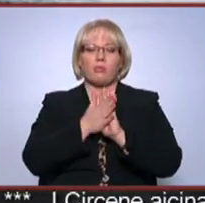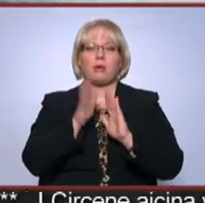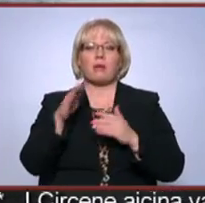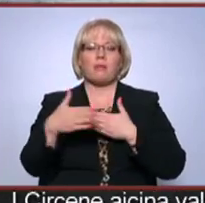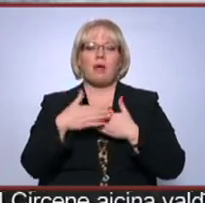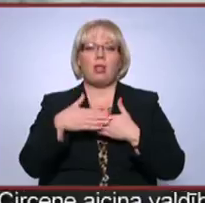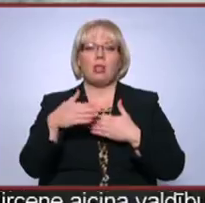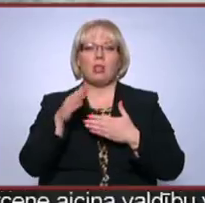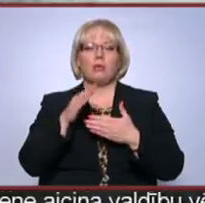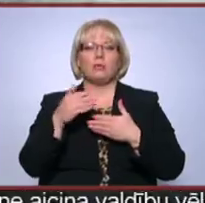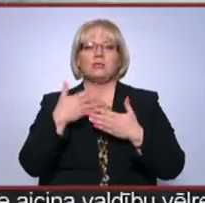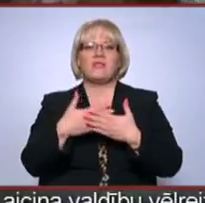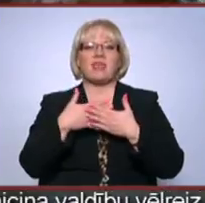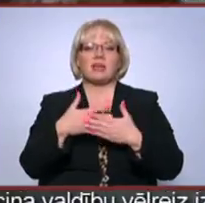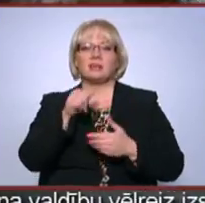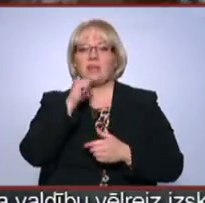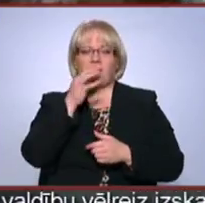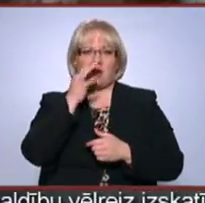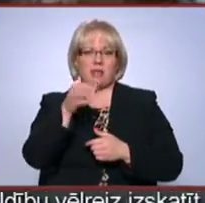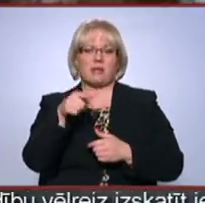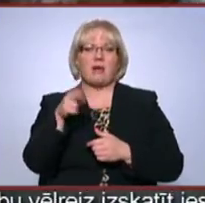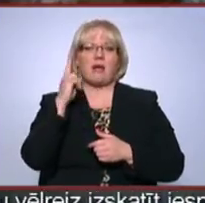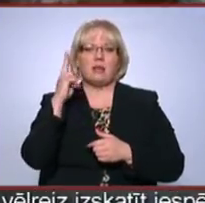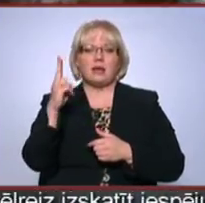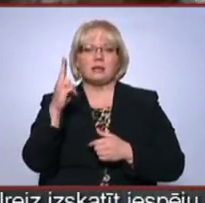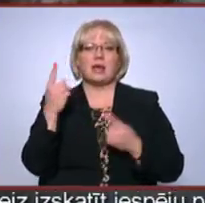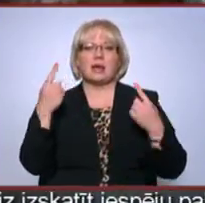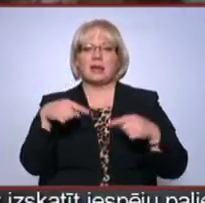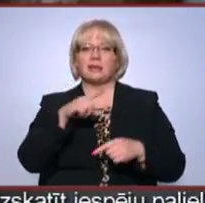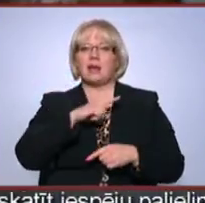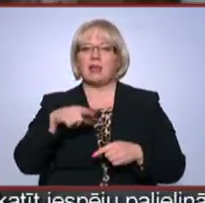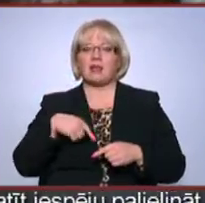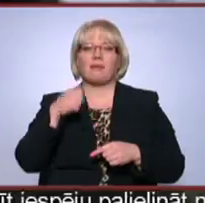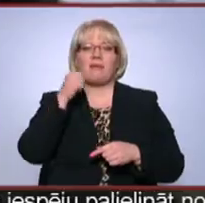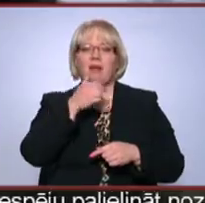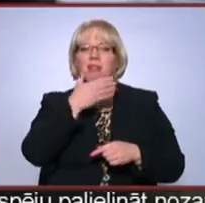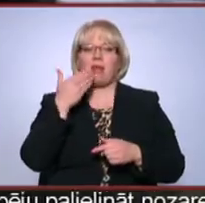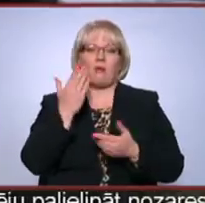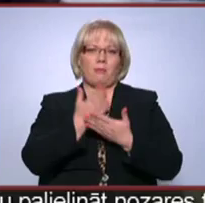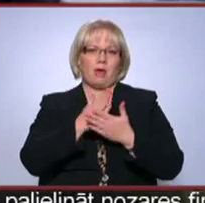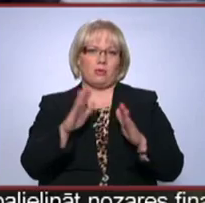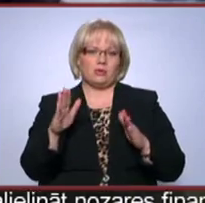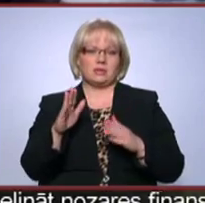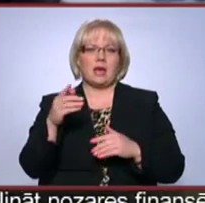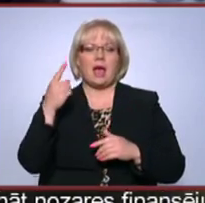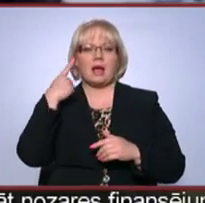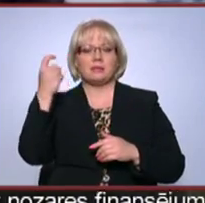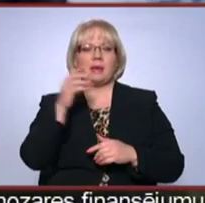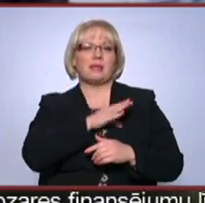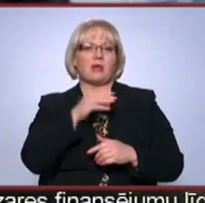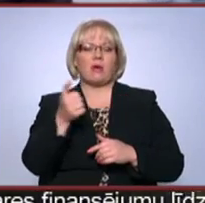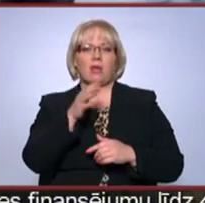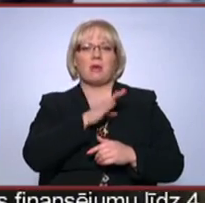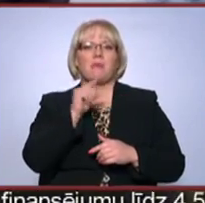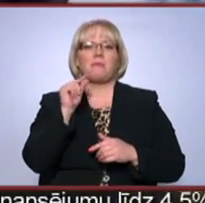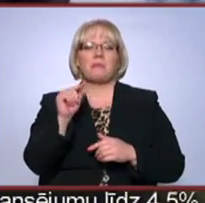malu zvejniecību gan to nevarētu teikt. Tā liecina – krīze Latvijā vēl nav beigusies. Ja atceramies, traknos gadus, tad principā